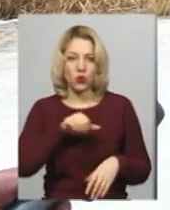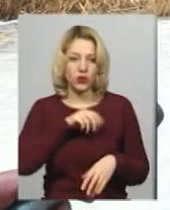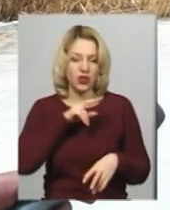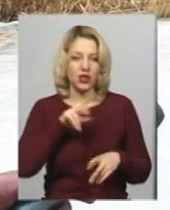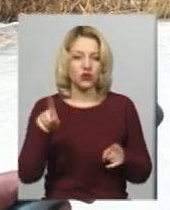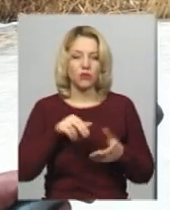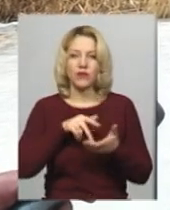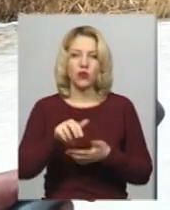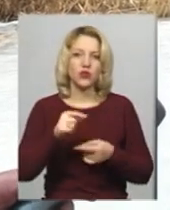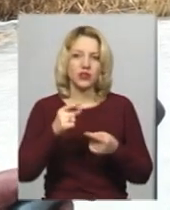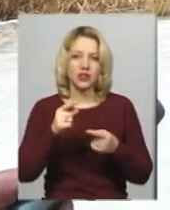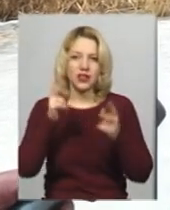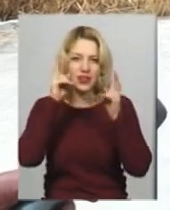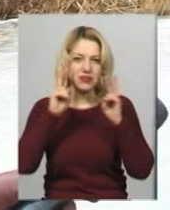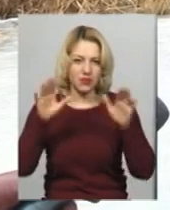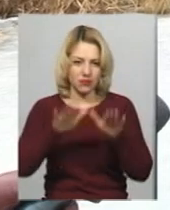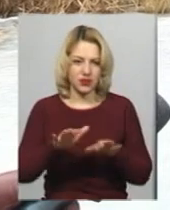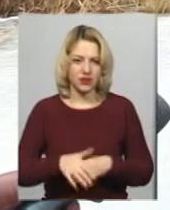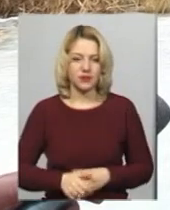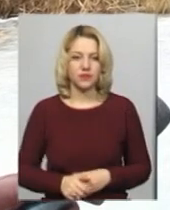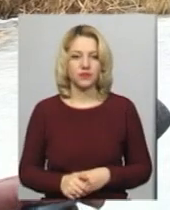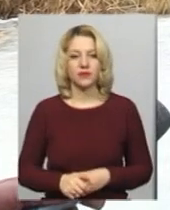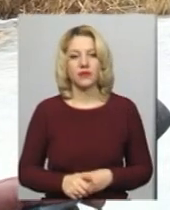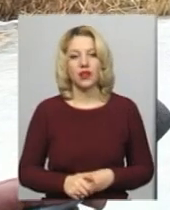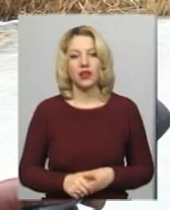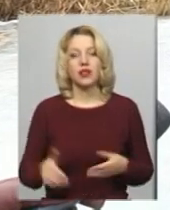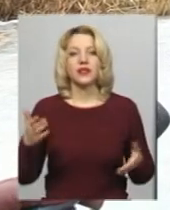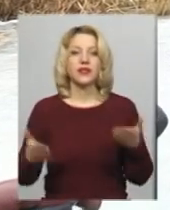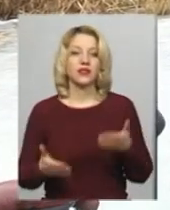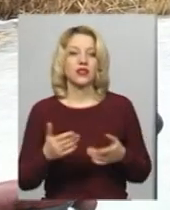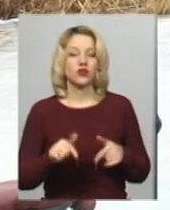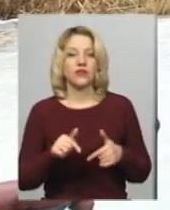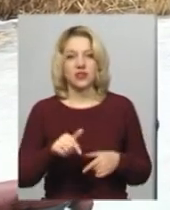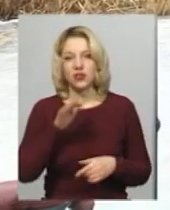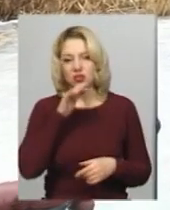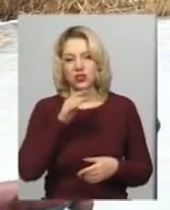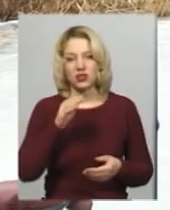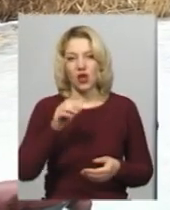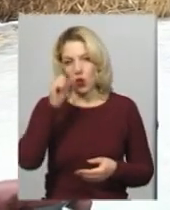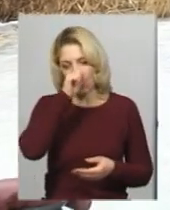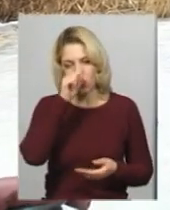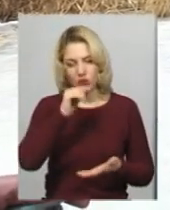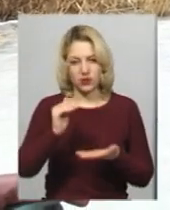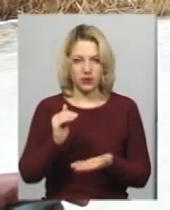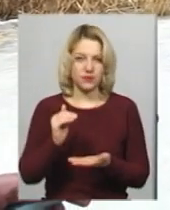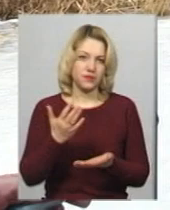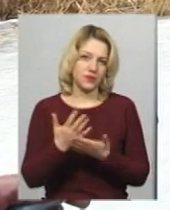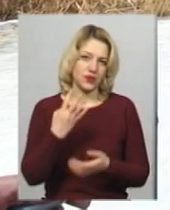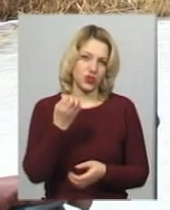не ходити там, де не положено. Ну, і якщо в даний час льот має десь приблизно 14